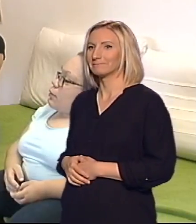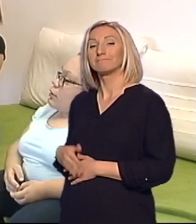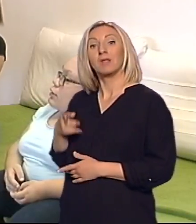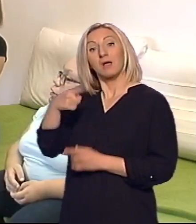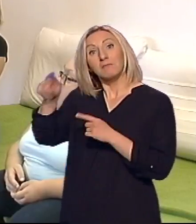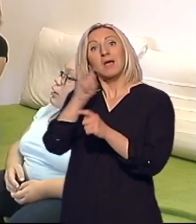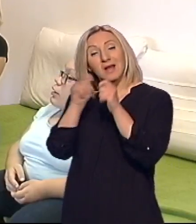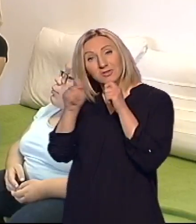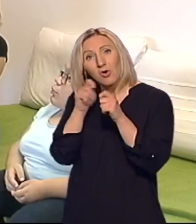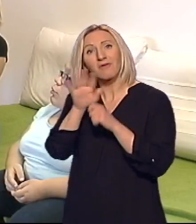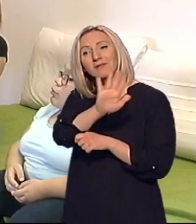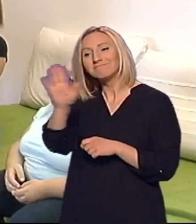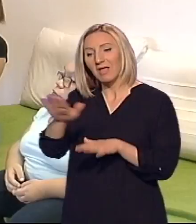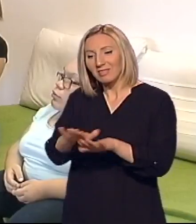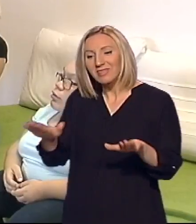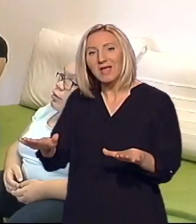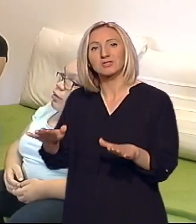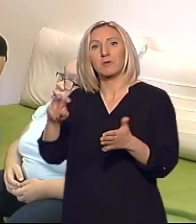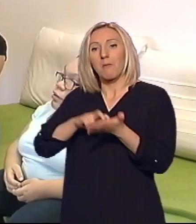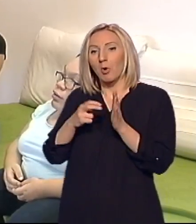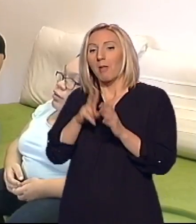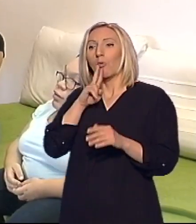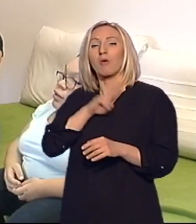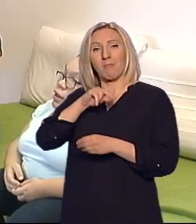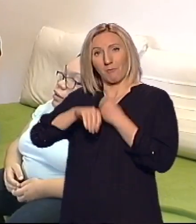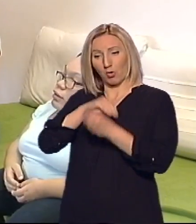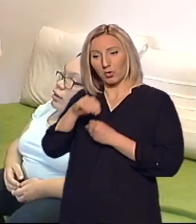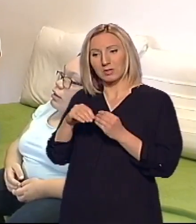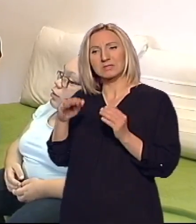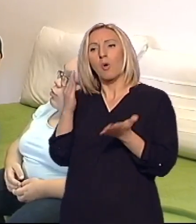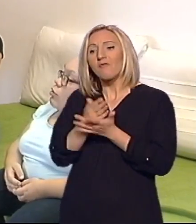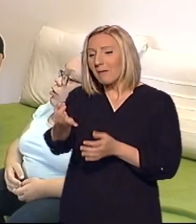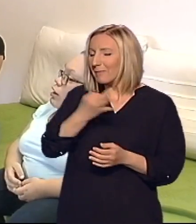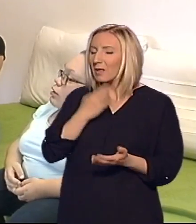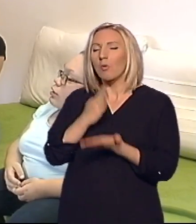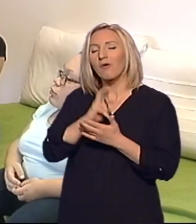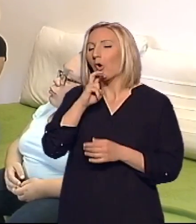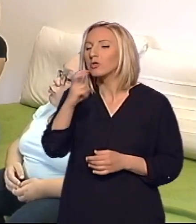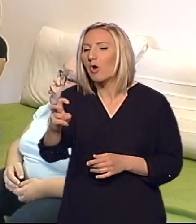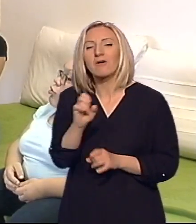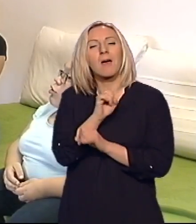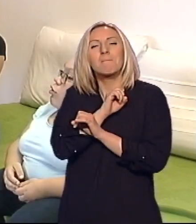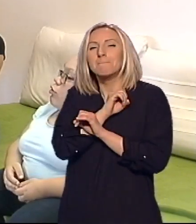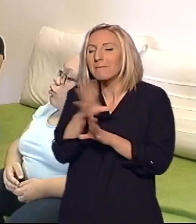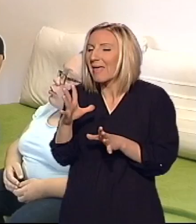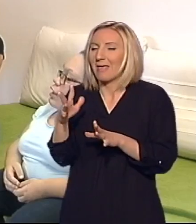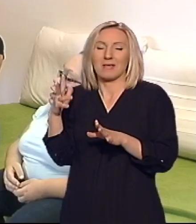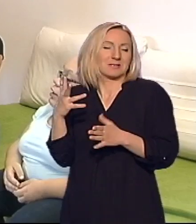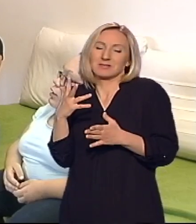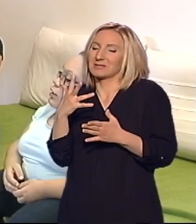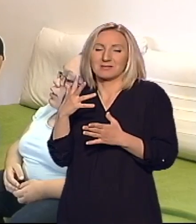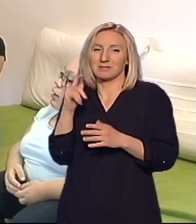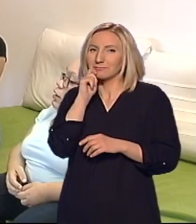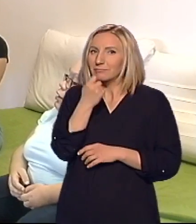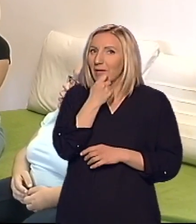Razgovarajte sa svojom decom o problemu sa kojim se porodice sreće. Odgovarajte na njihova pitanja bez zadrške u skladu sa njihovim